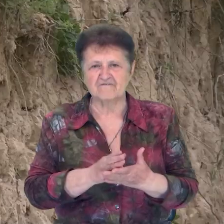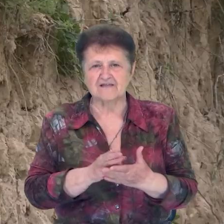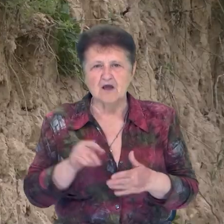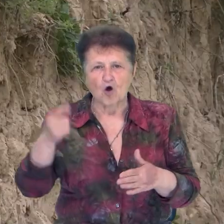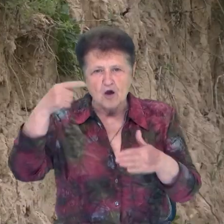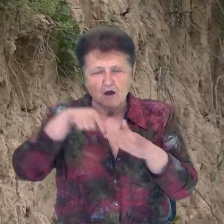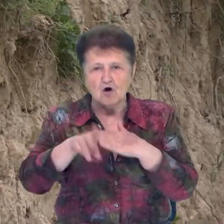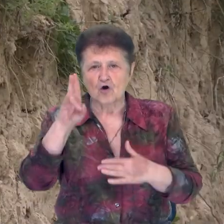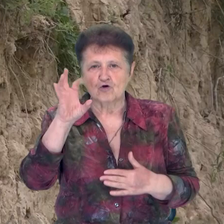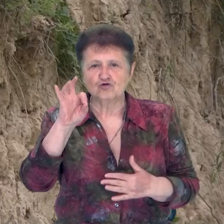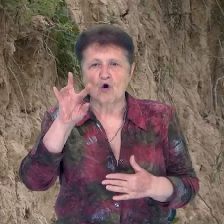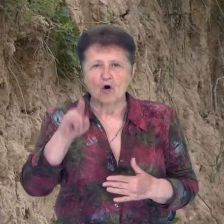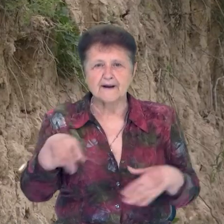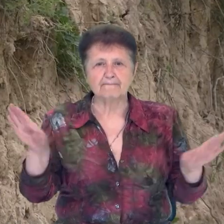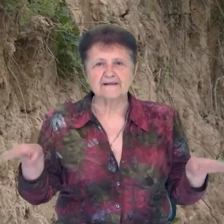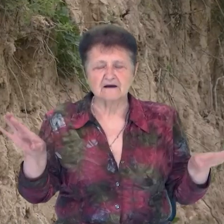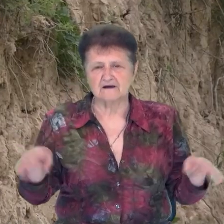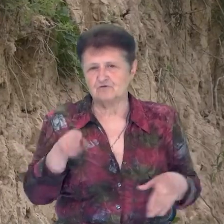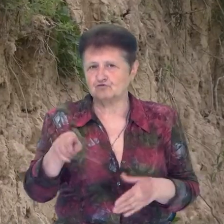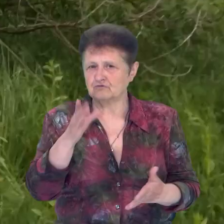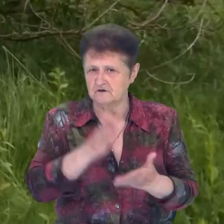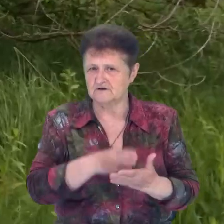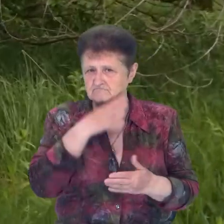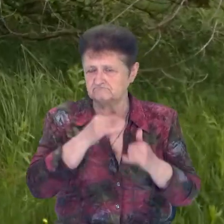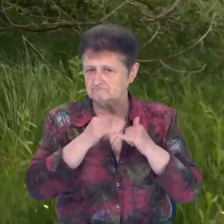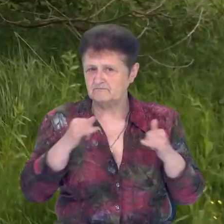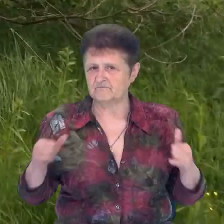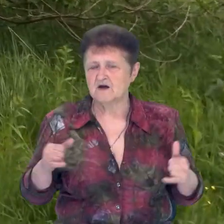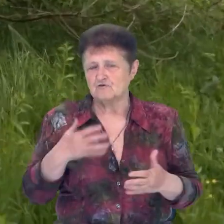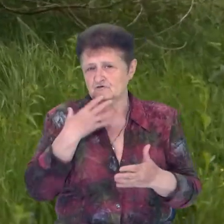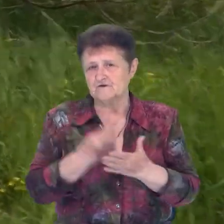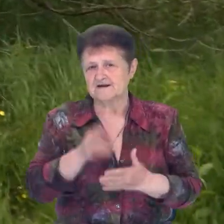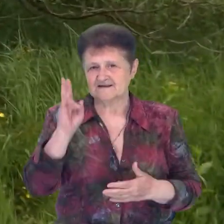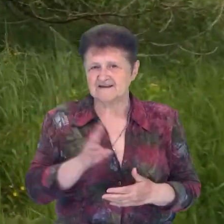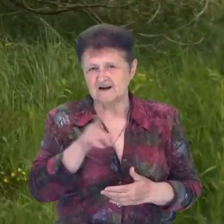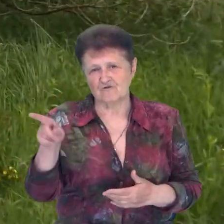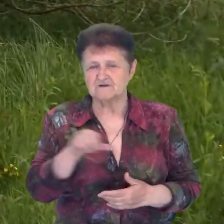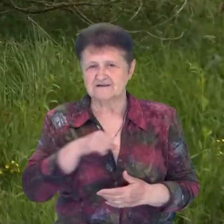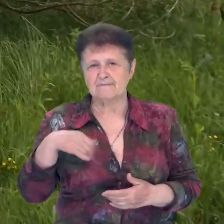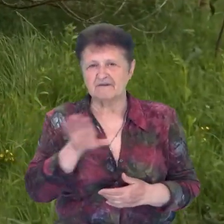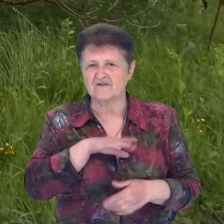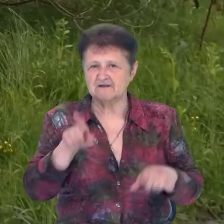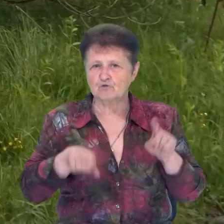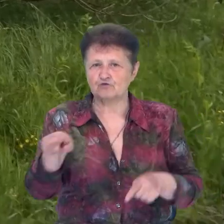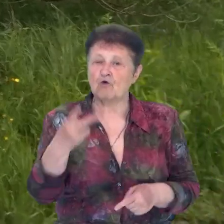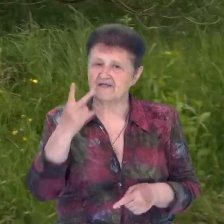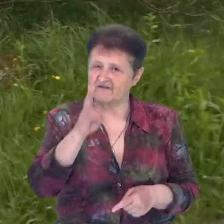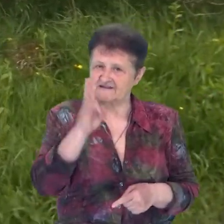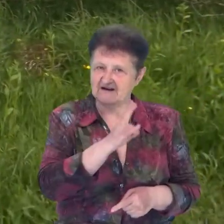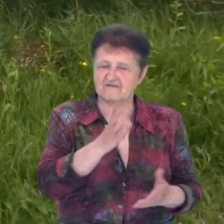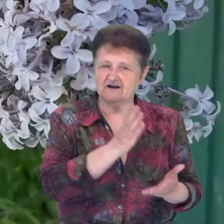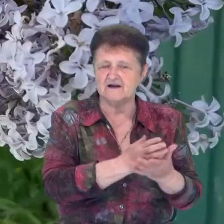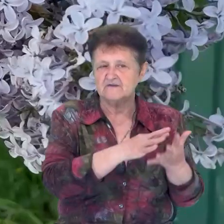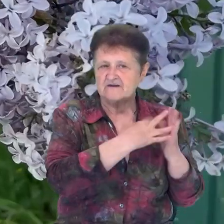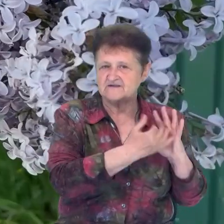стрижів. Ці птахи тут гніздяться. Сам В'ячеслав тепер у своїй підземній церкві буває рідко. У нього тепер два приходи у селах